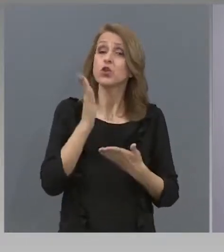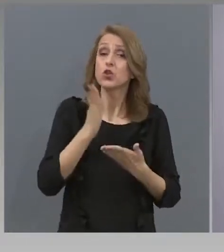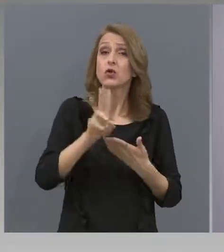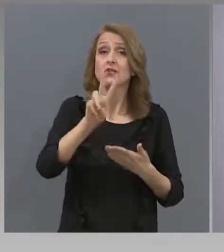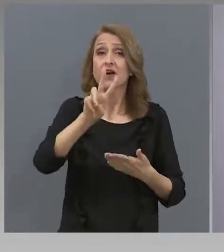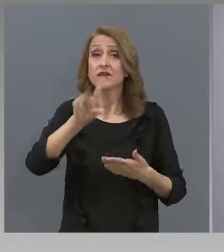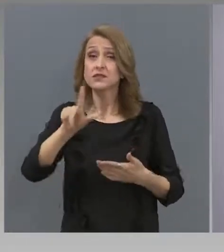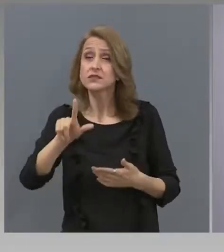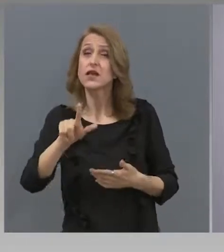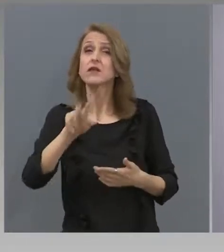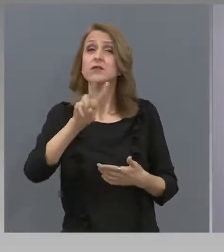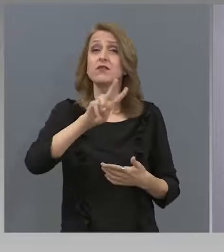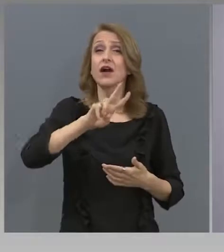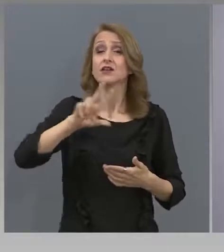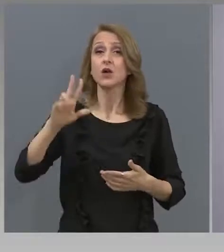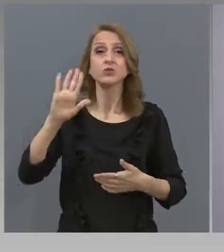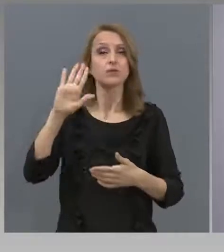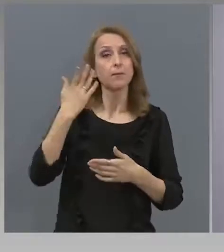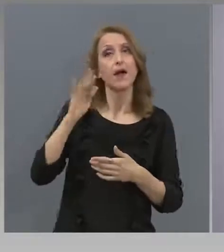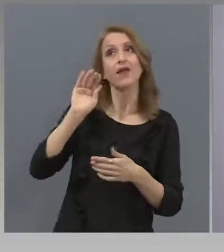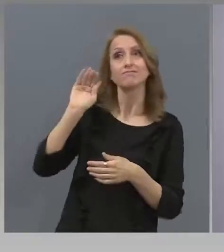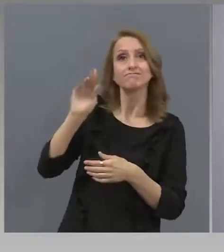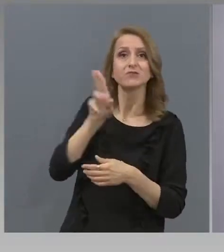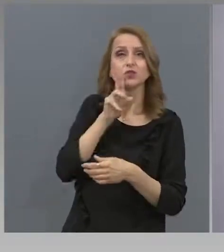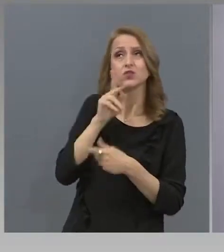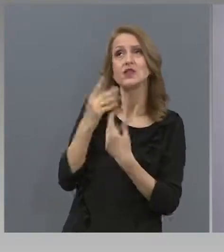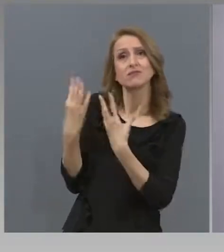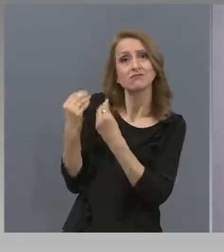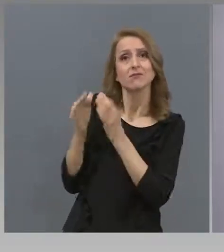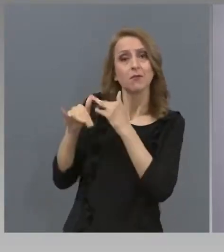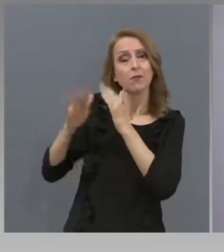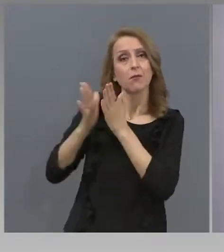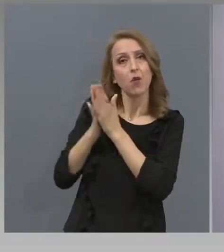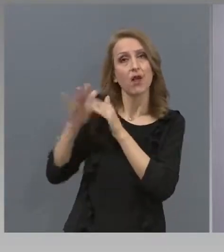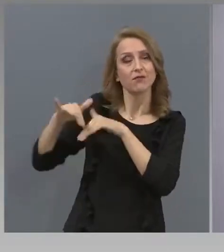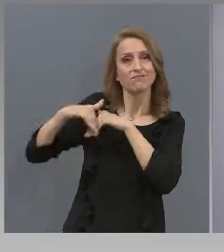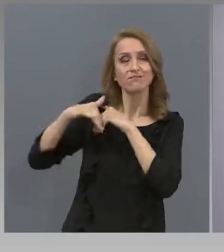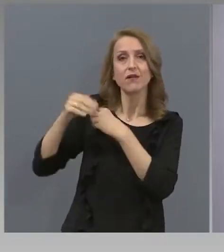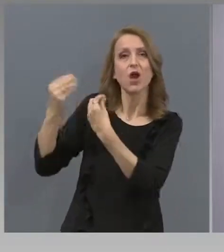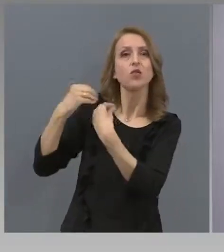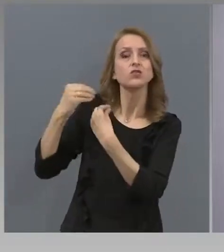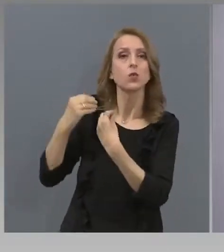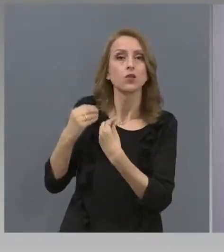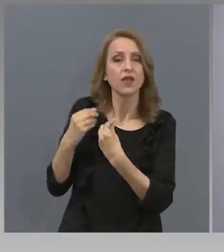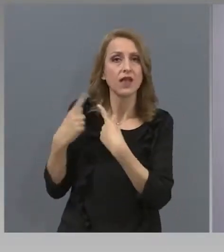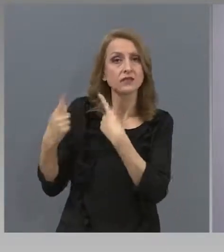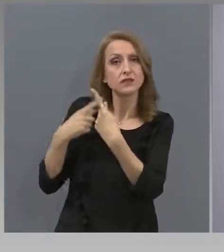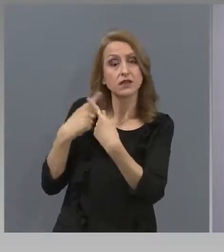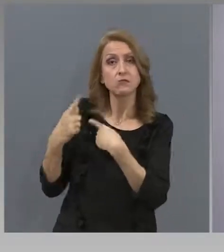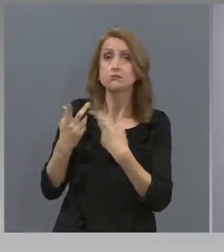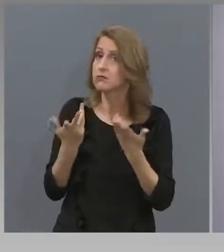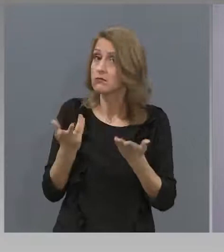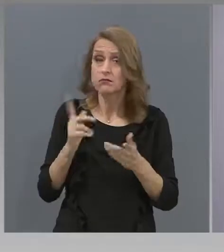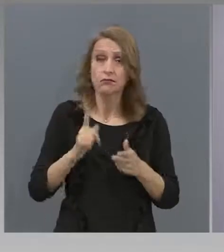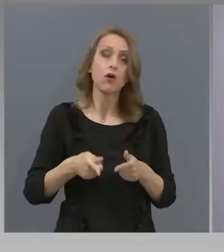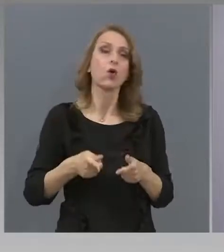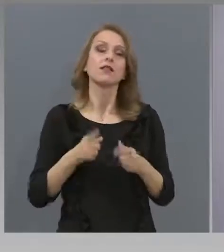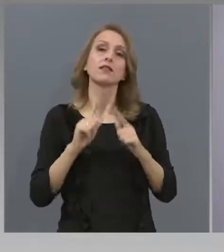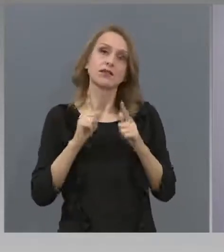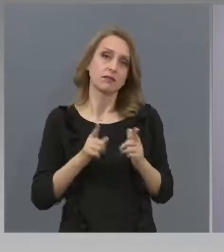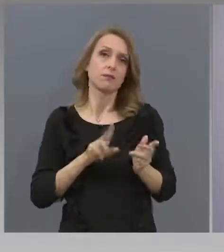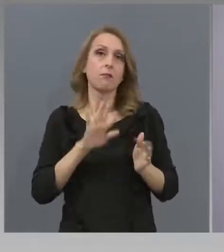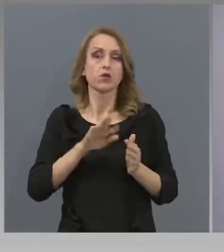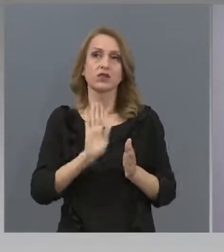-28 май да се консултират с учителите и да проведат изпитите за